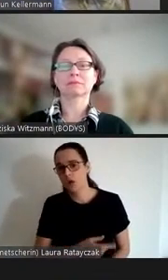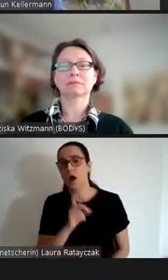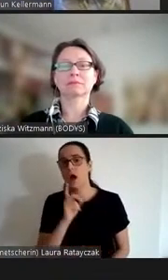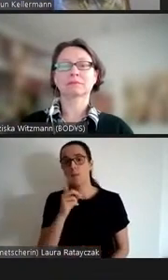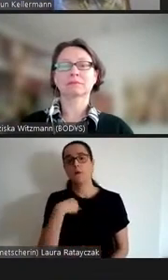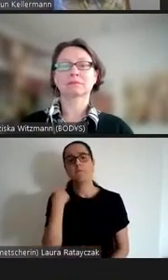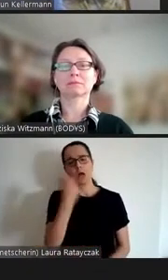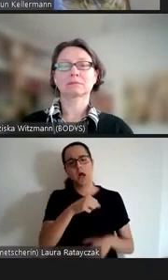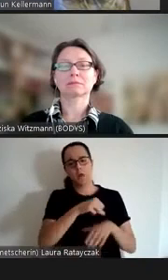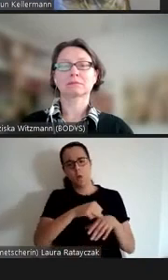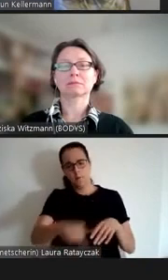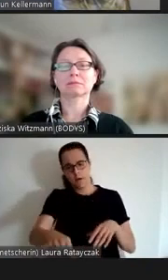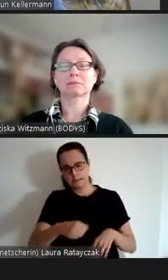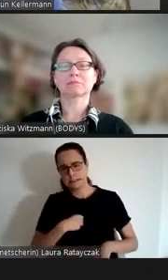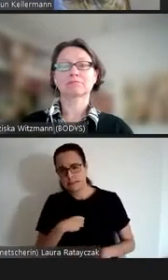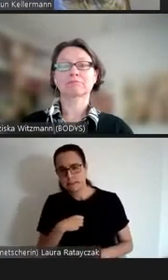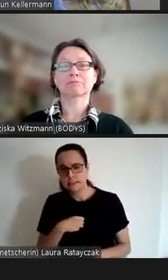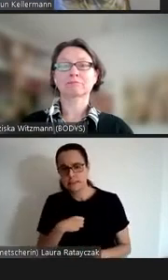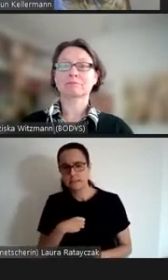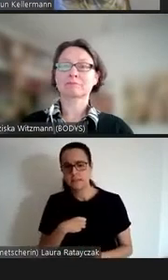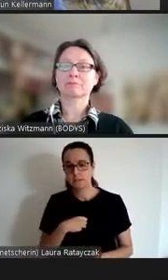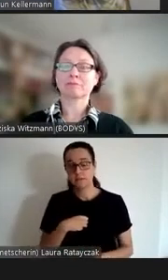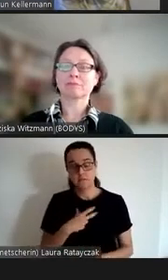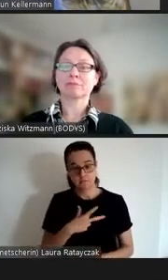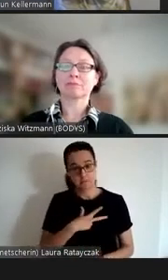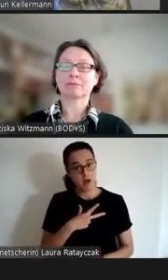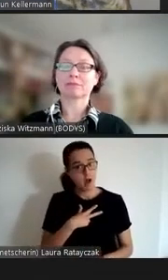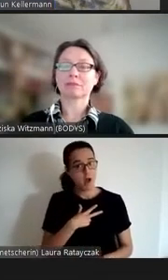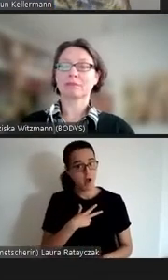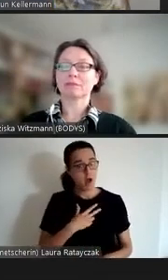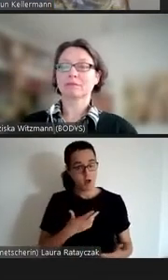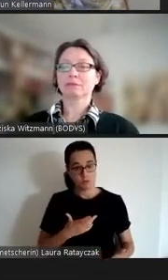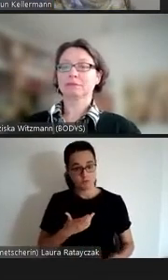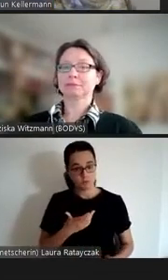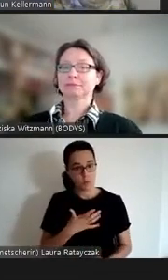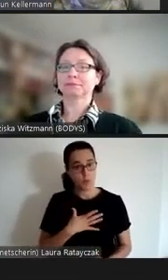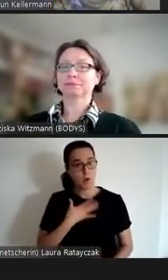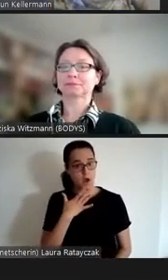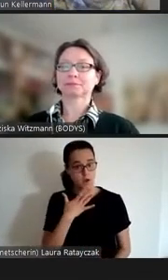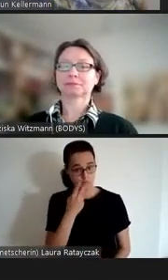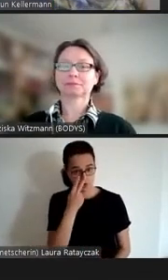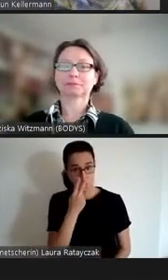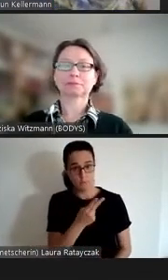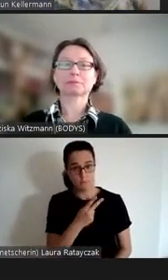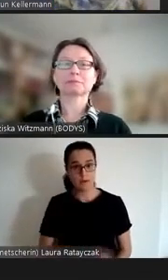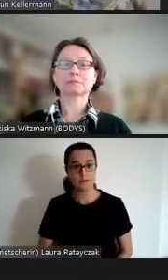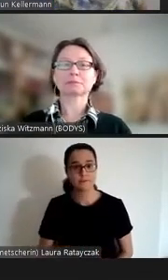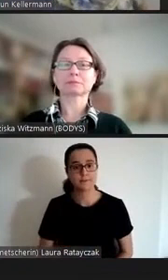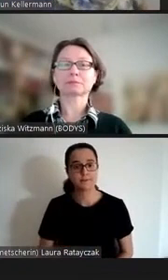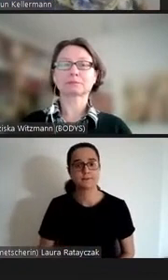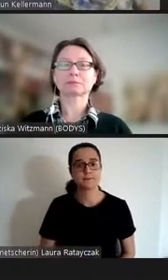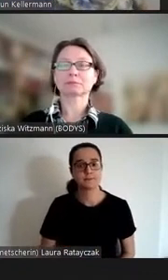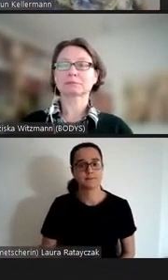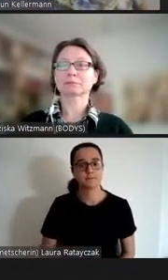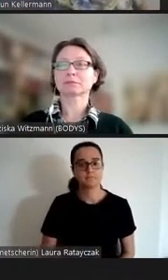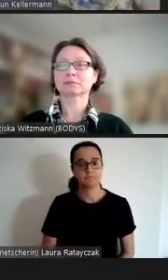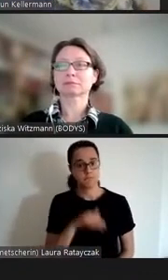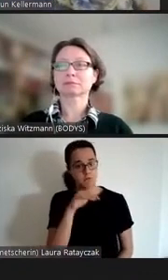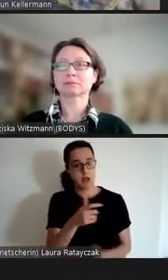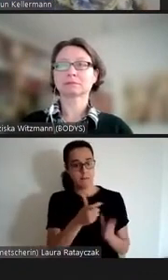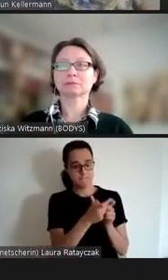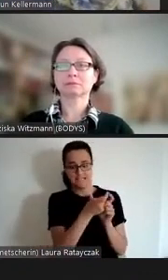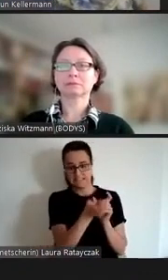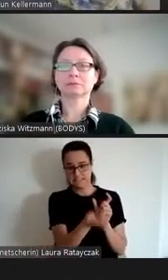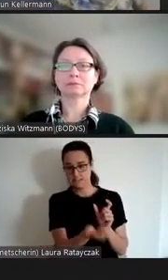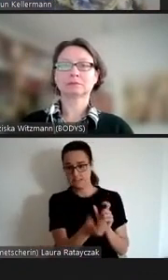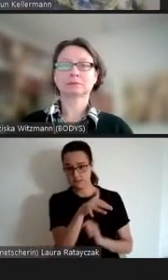da operativ erstaunlich Dinge machen sehen sie sagt er dann wir haben hier einen